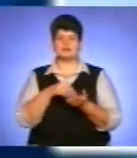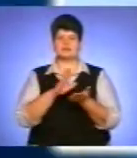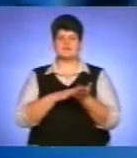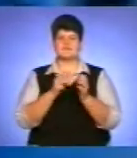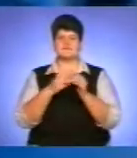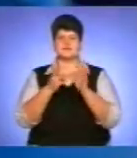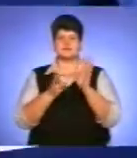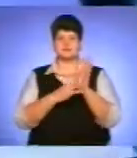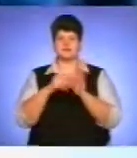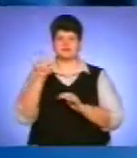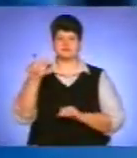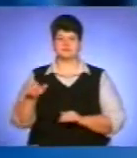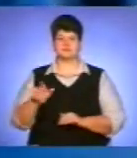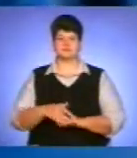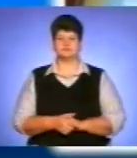класників.